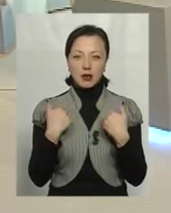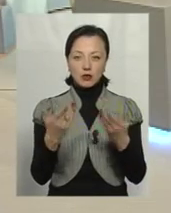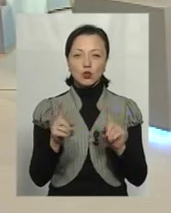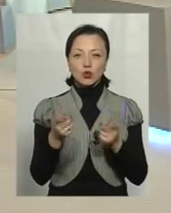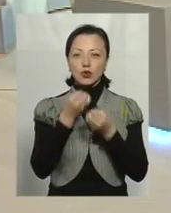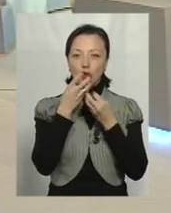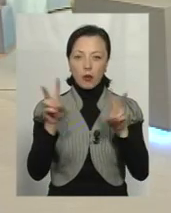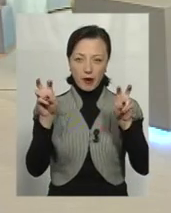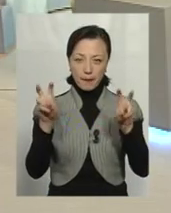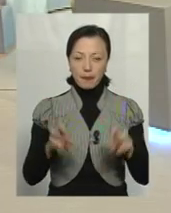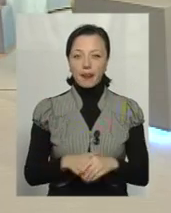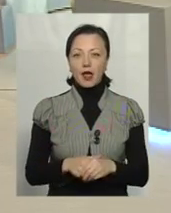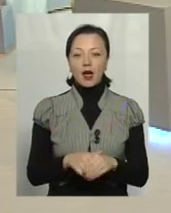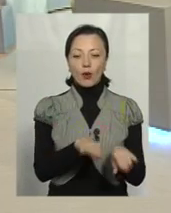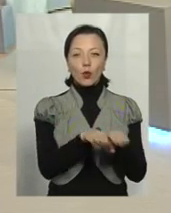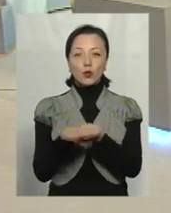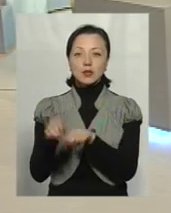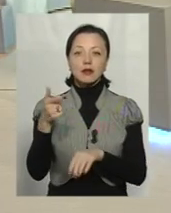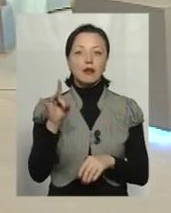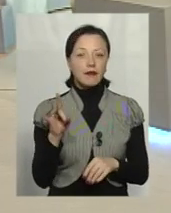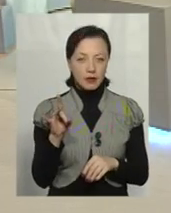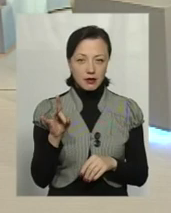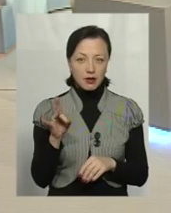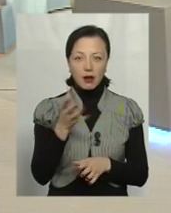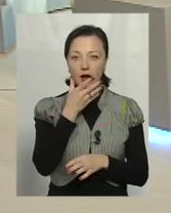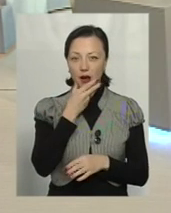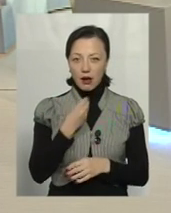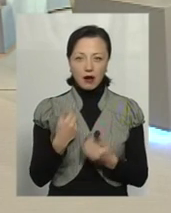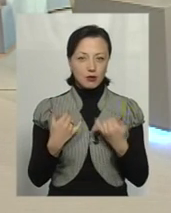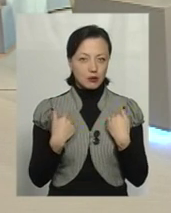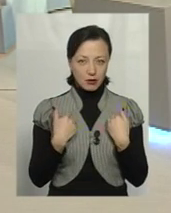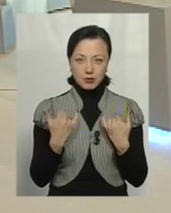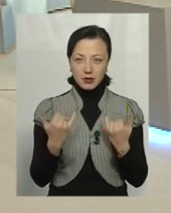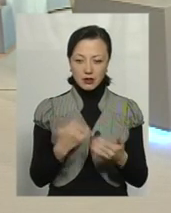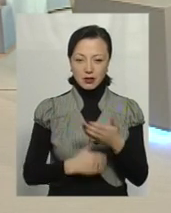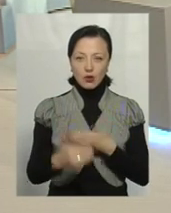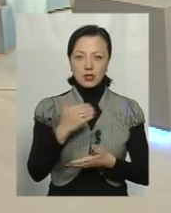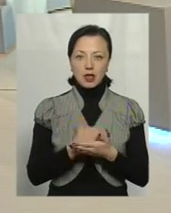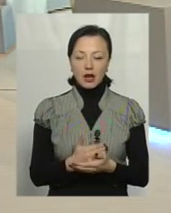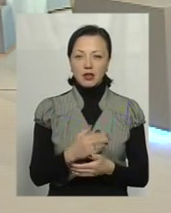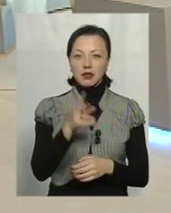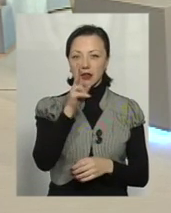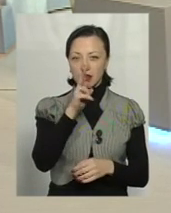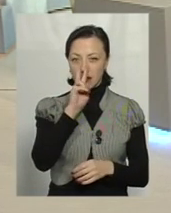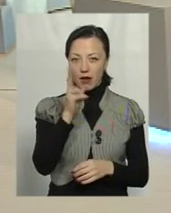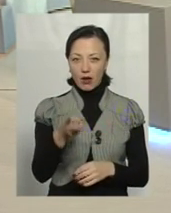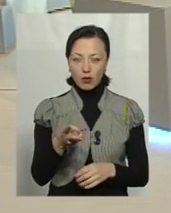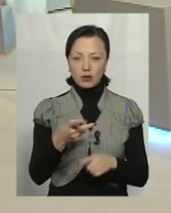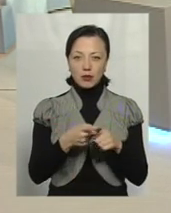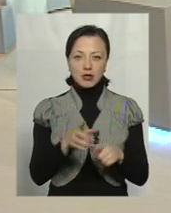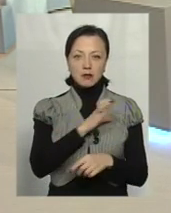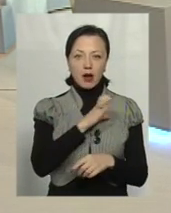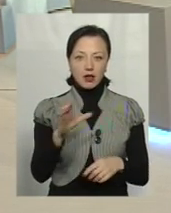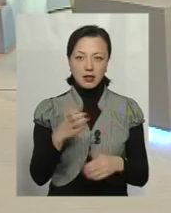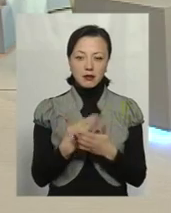добре в лапках – курс гривні. Гарно нам по курсу гривні, так, за останні 2,5 роки. Збагатіли ми всі